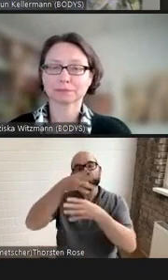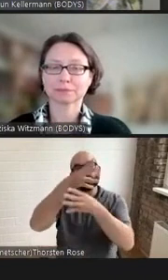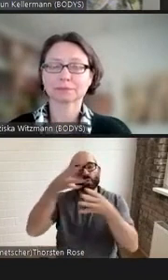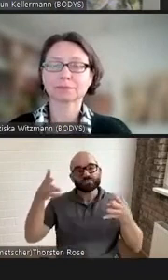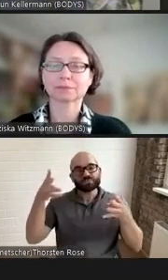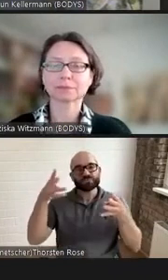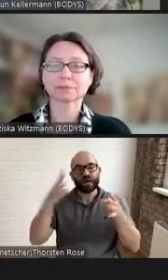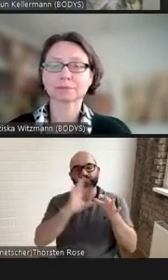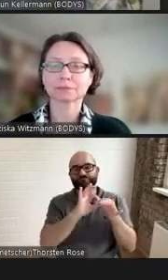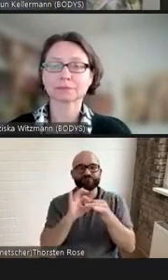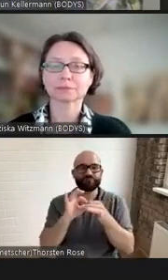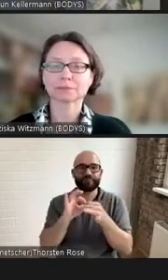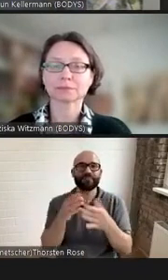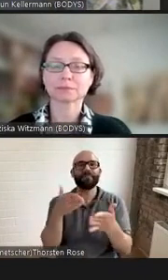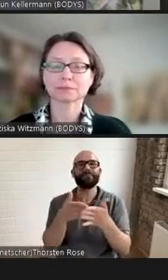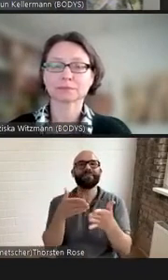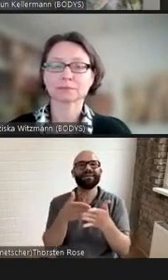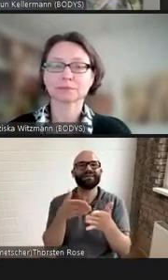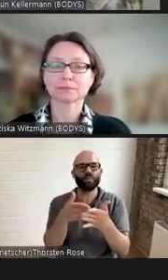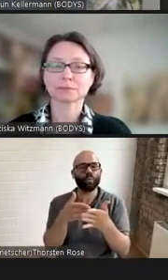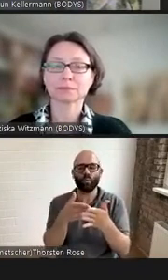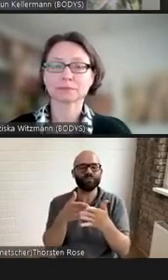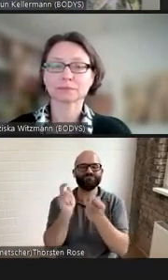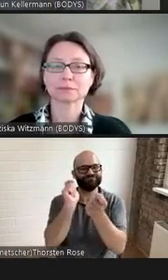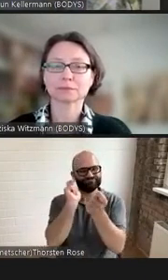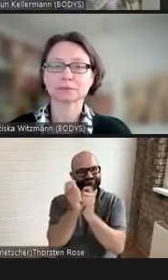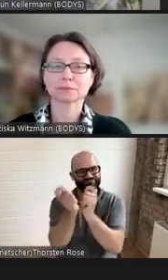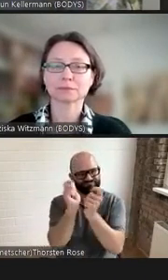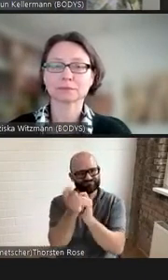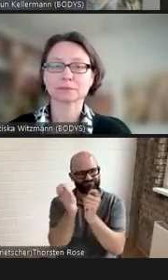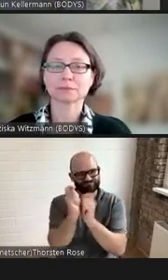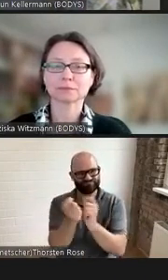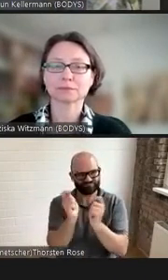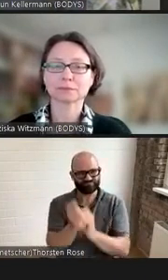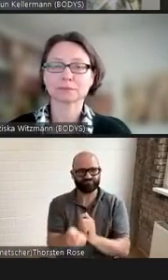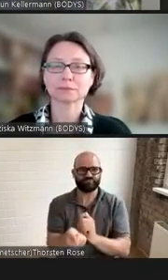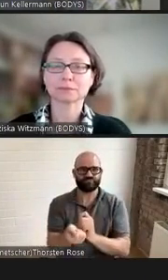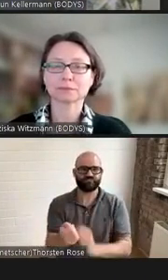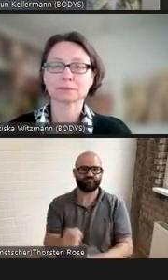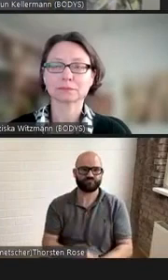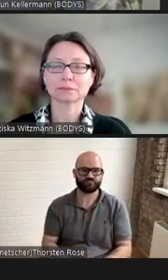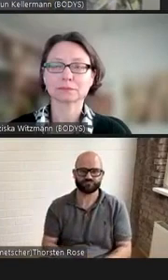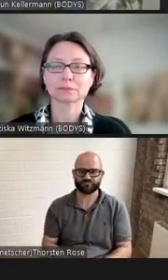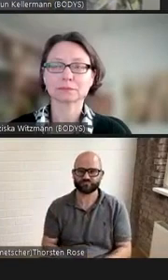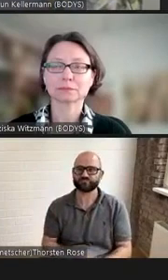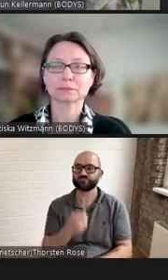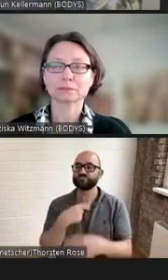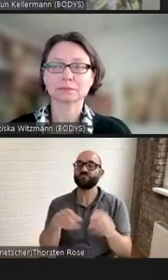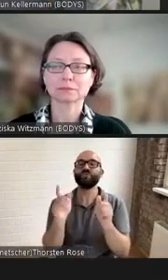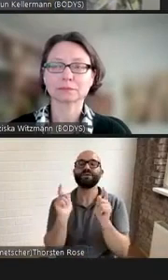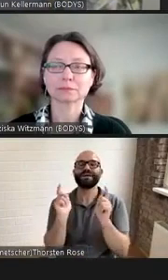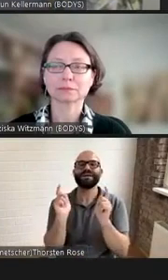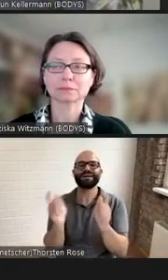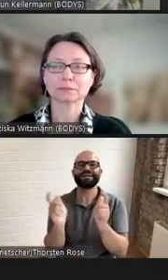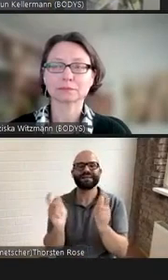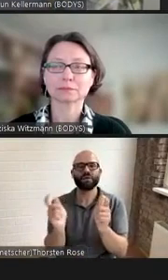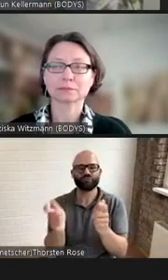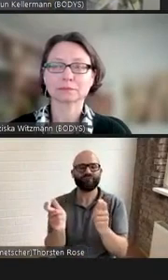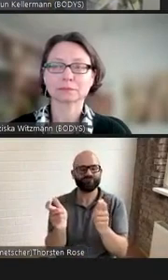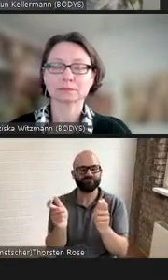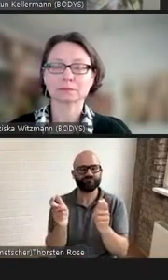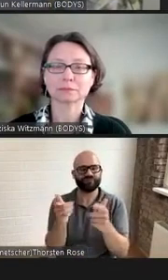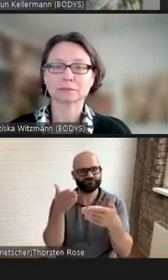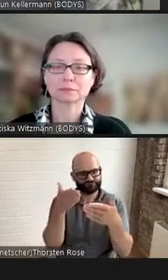zu Dekonstrukten und gesellschaftlich zu überwinden